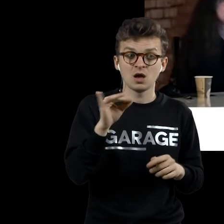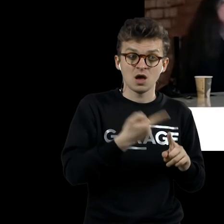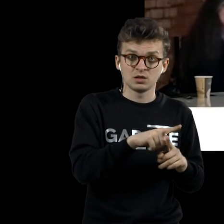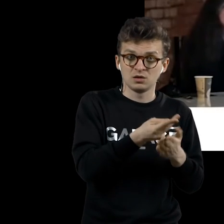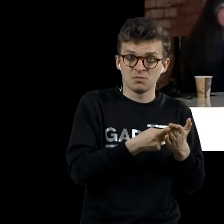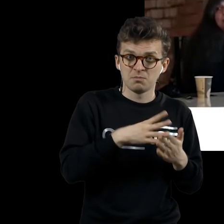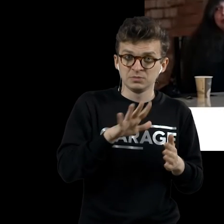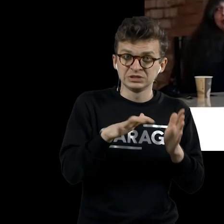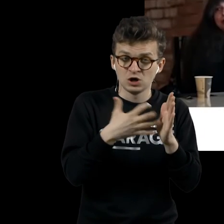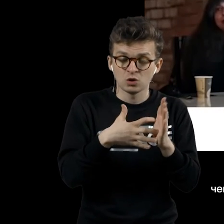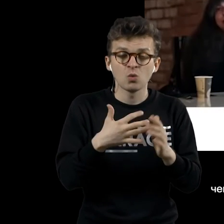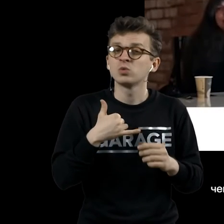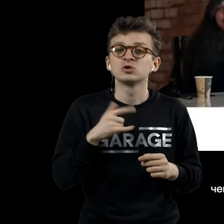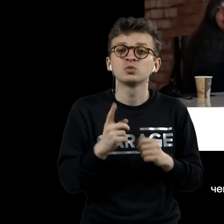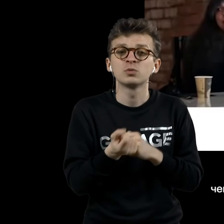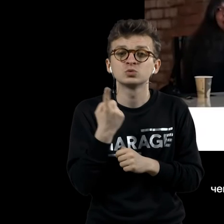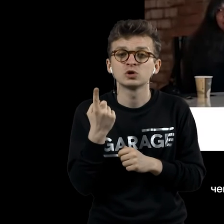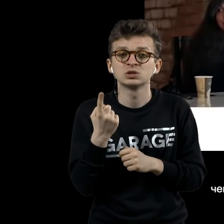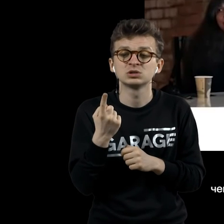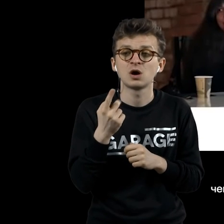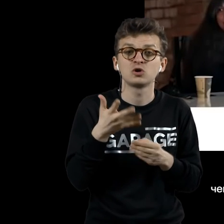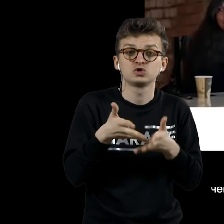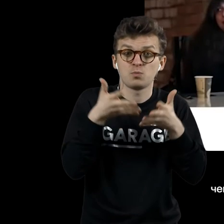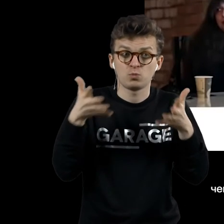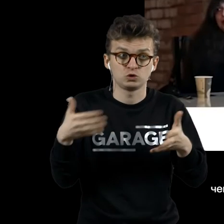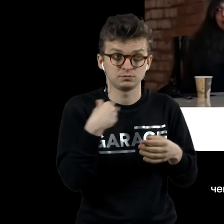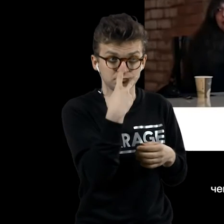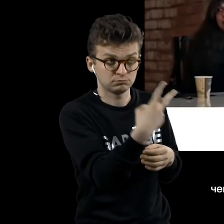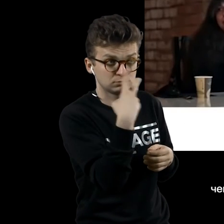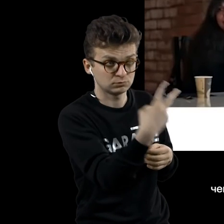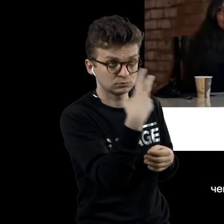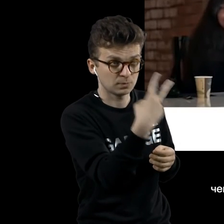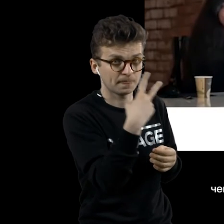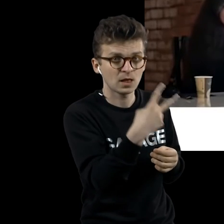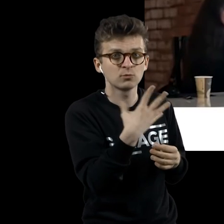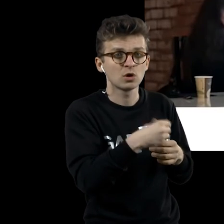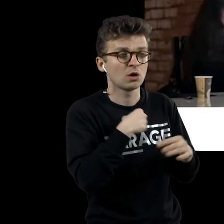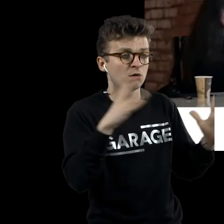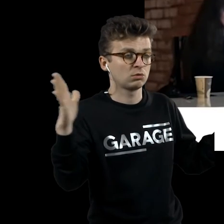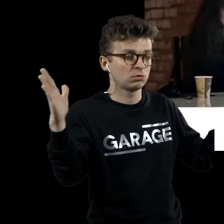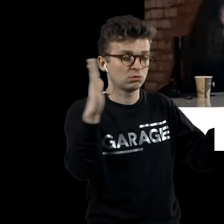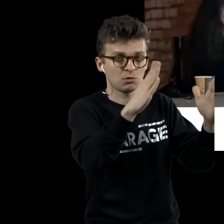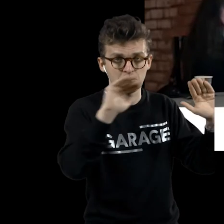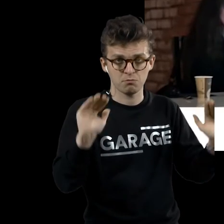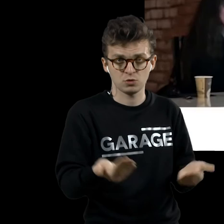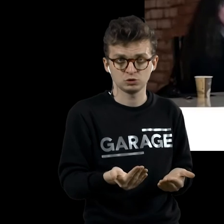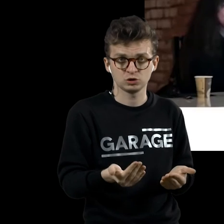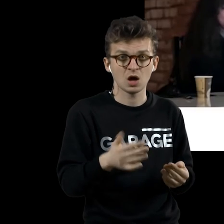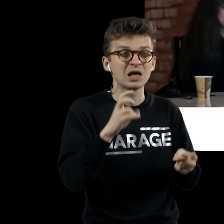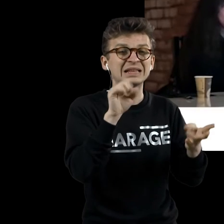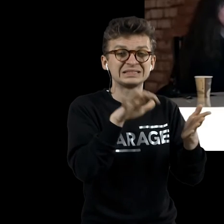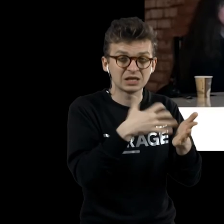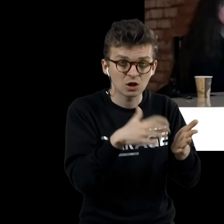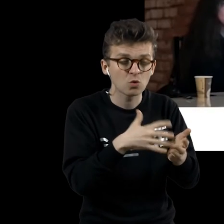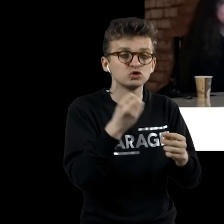стекле, что у нас получается? Чем дольше мы смотрим на эту работу, тем меньше мы ее видим. Работа, сделанная на стекле, еще